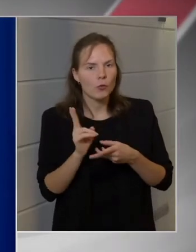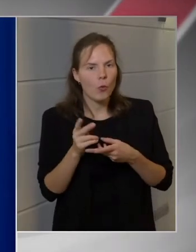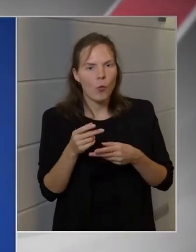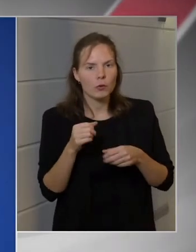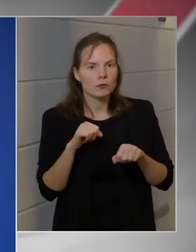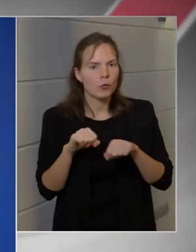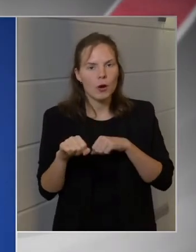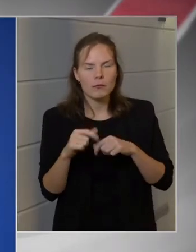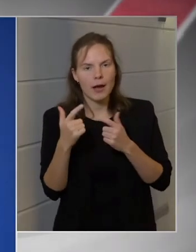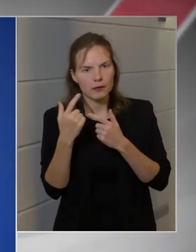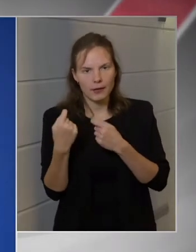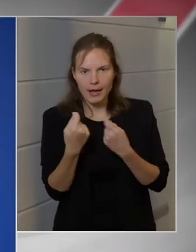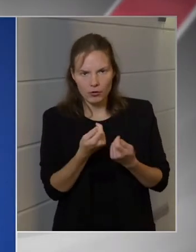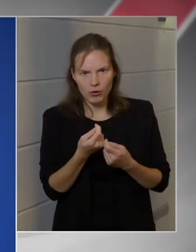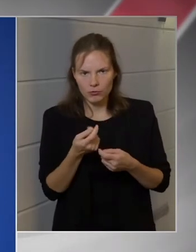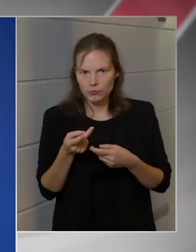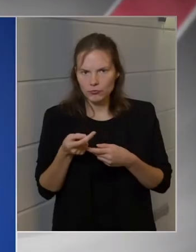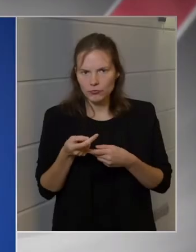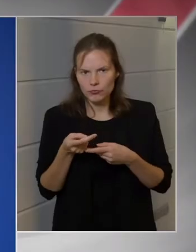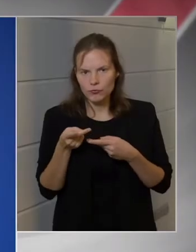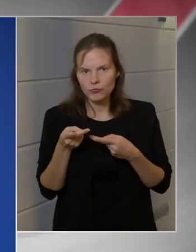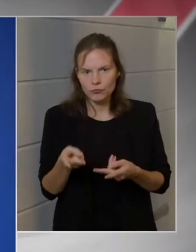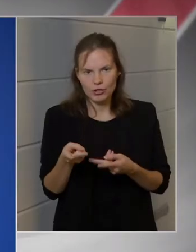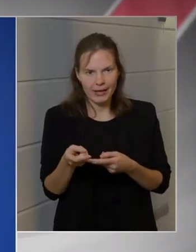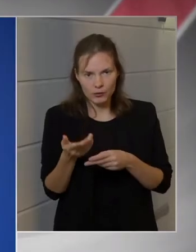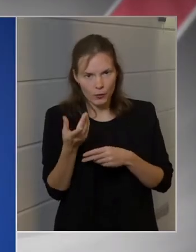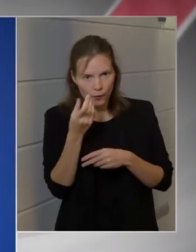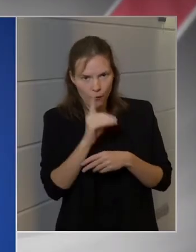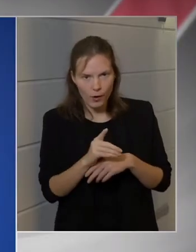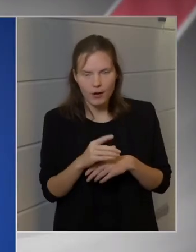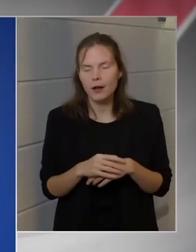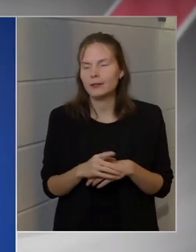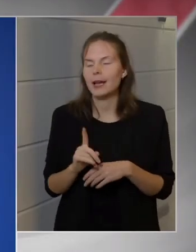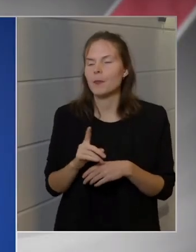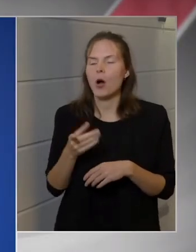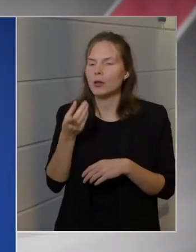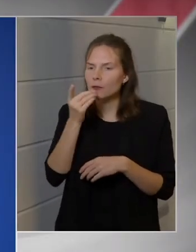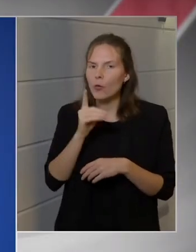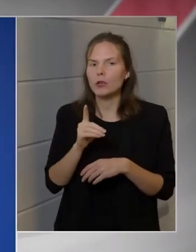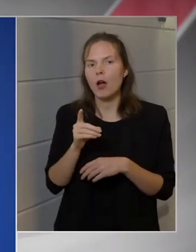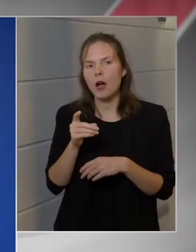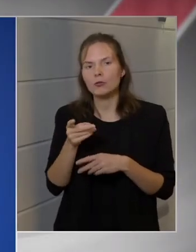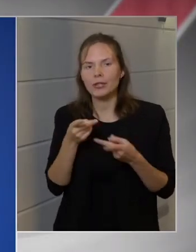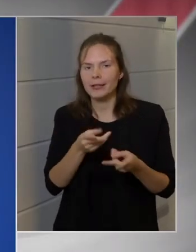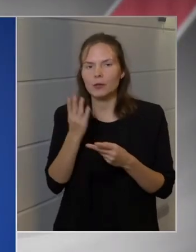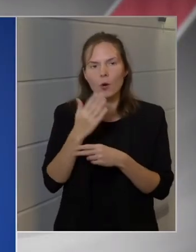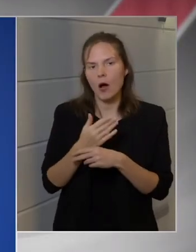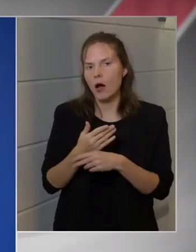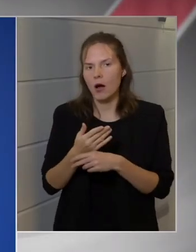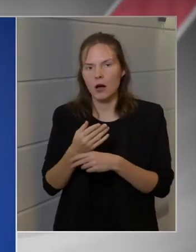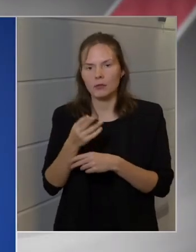tanácsot vagy? Milyen módon azért? az lenne sértő, ha kihagynám, és nem ismernék önök meg, hogy a kormánynak tanácsot adni.